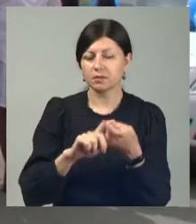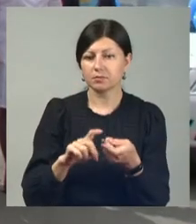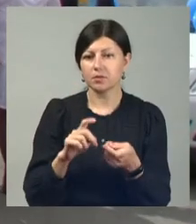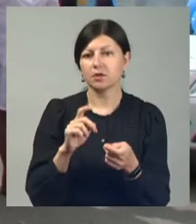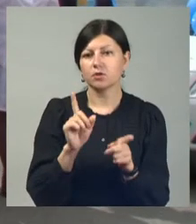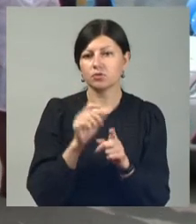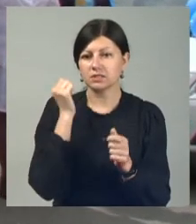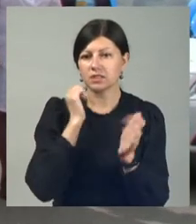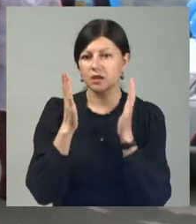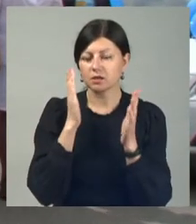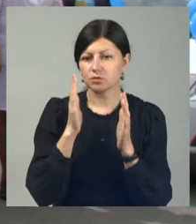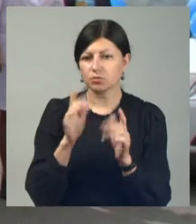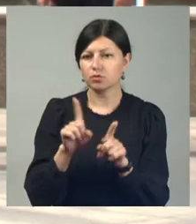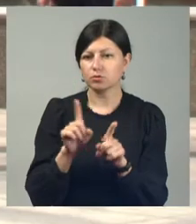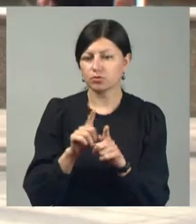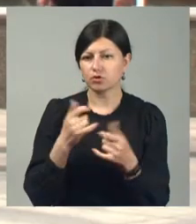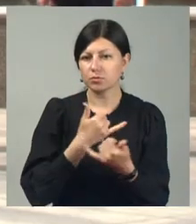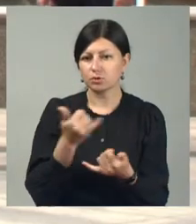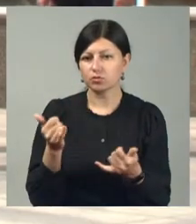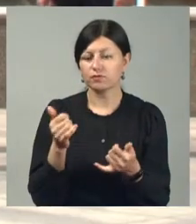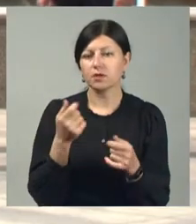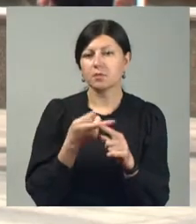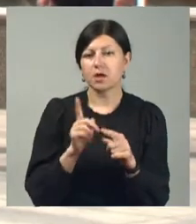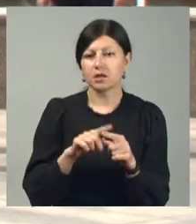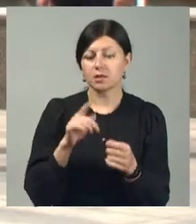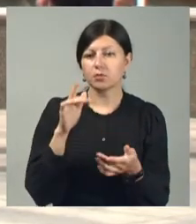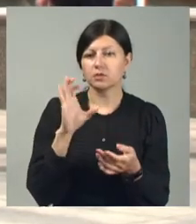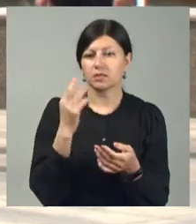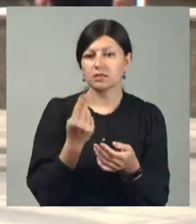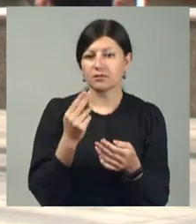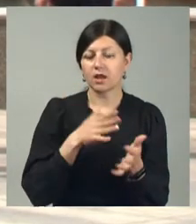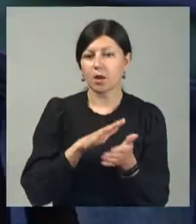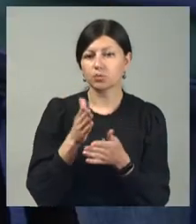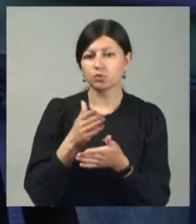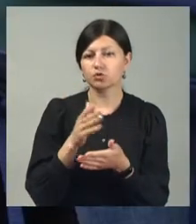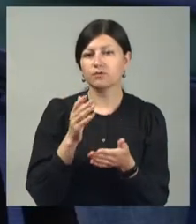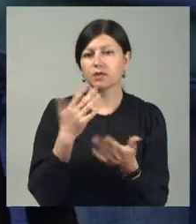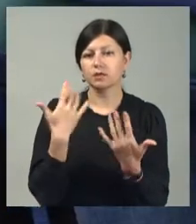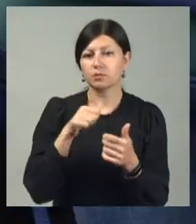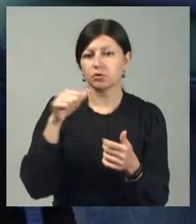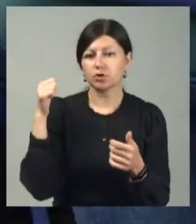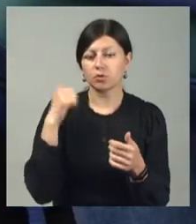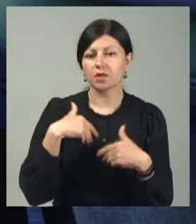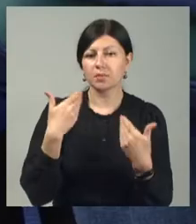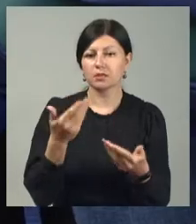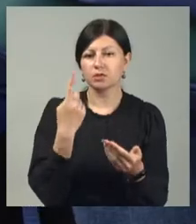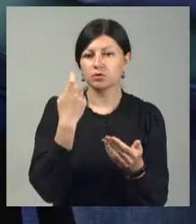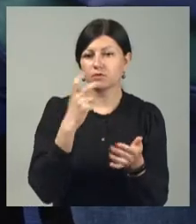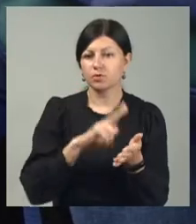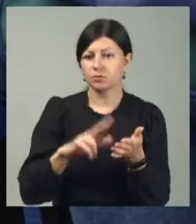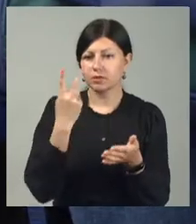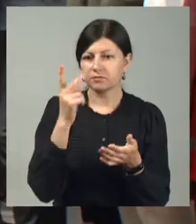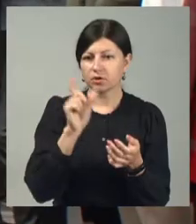Староаскольского округа. В комплексный центр социального обслуживания населения только за прошлый год обратились 182